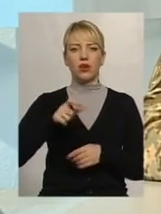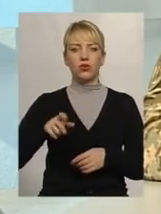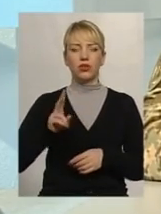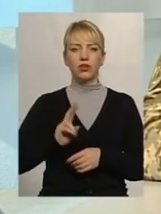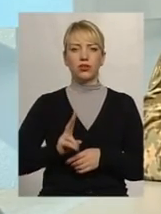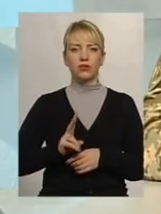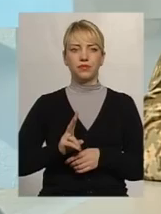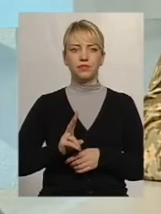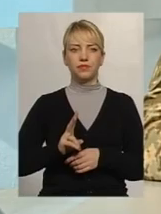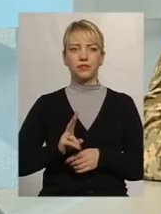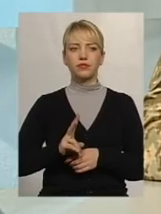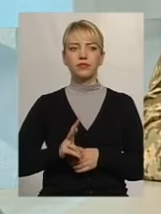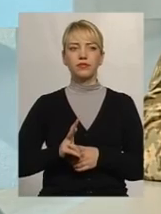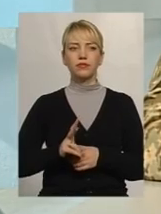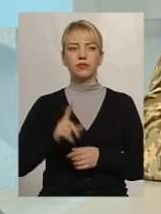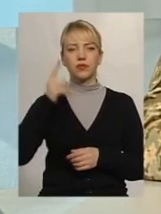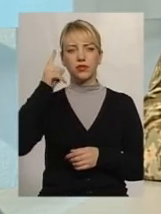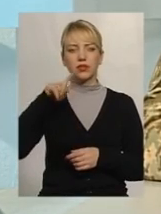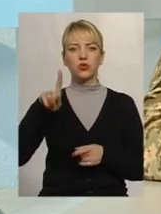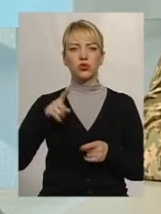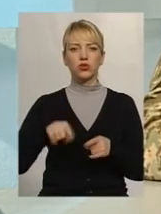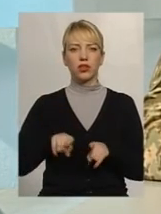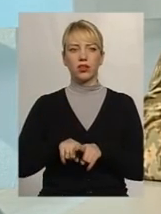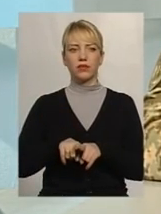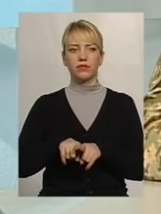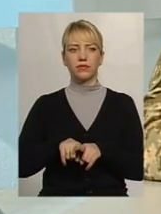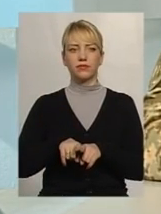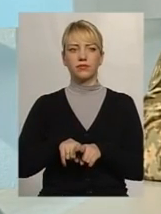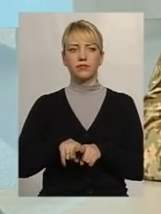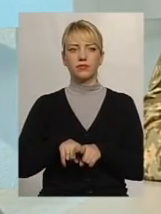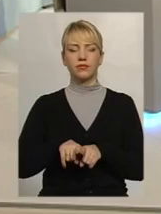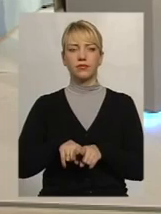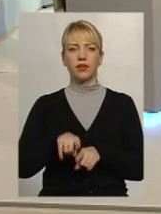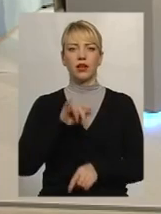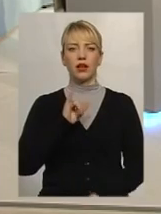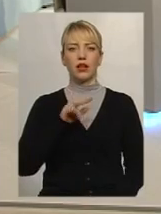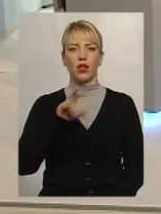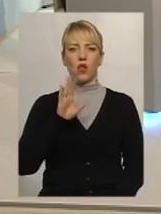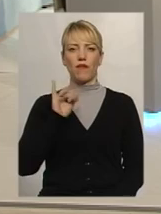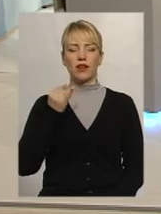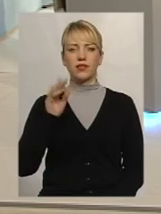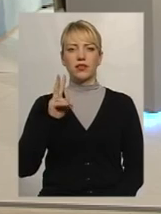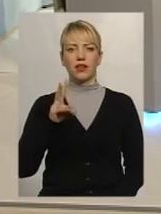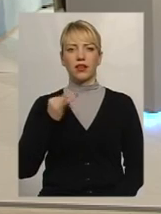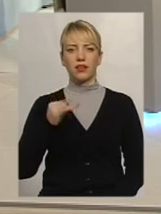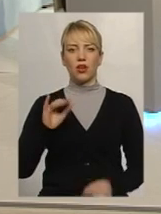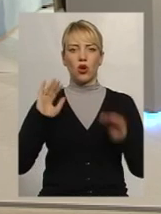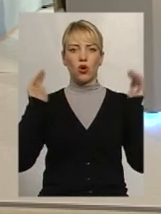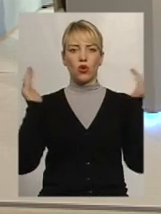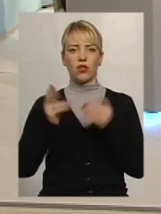знають, що таке Іловайський котел, які звільняли